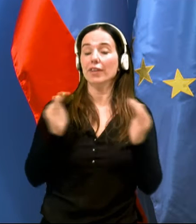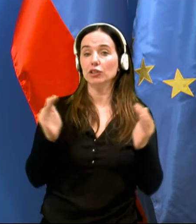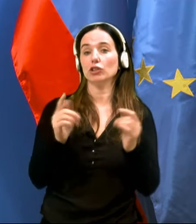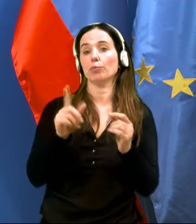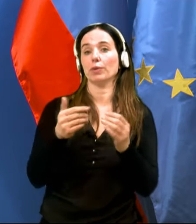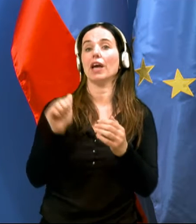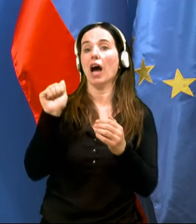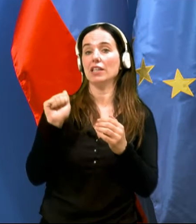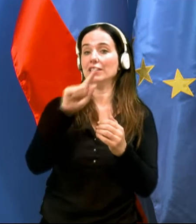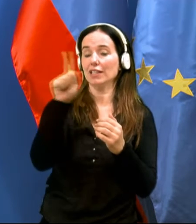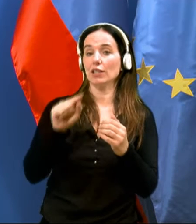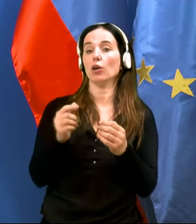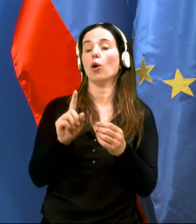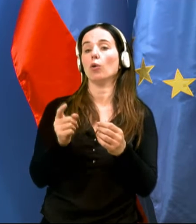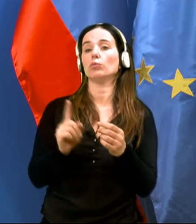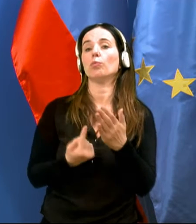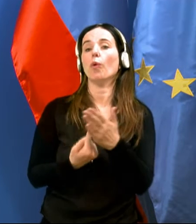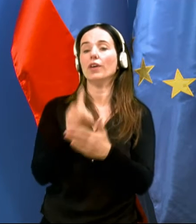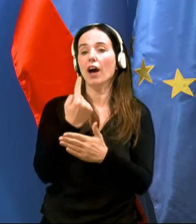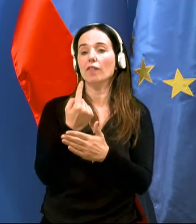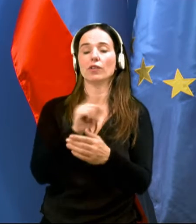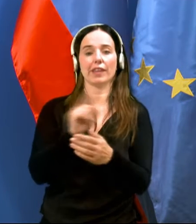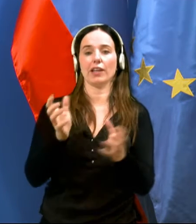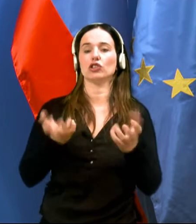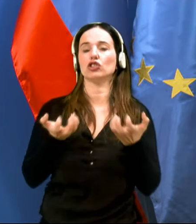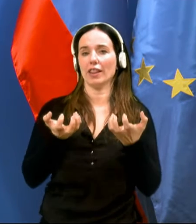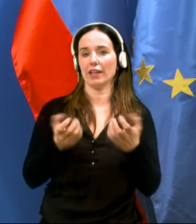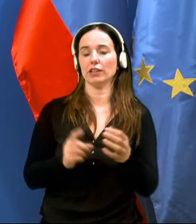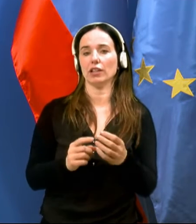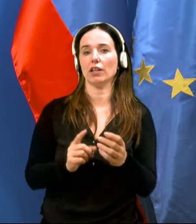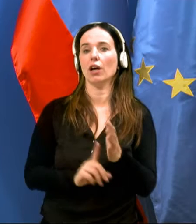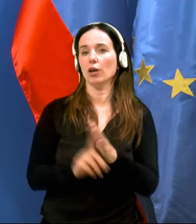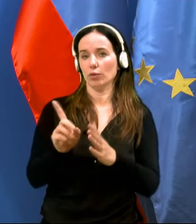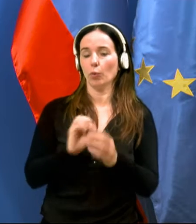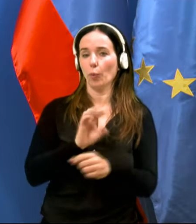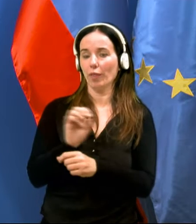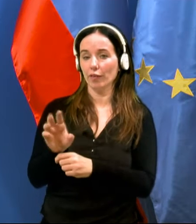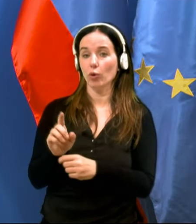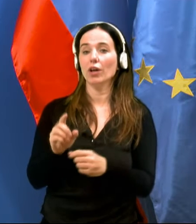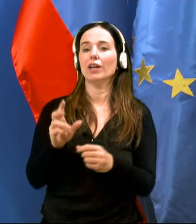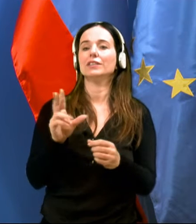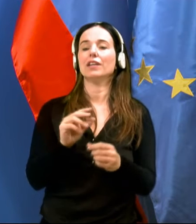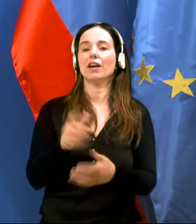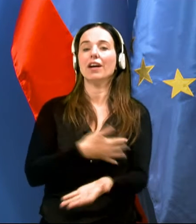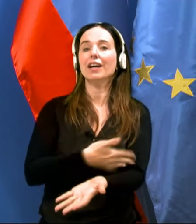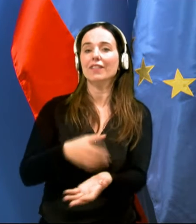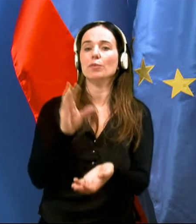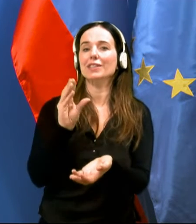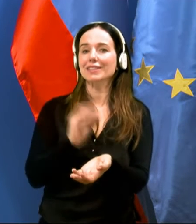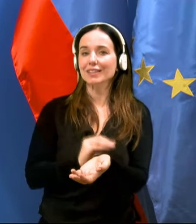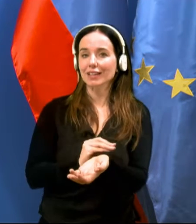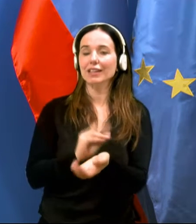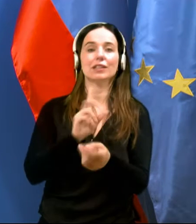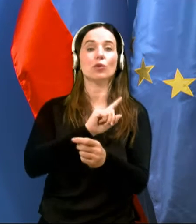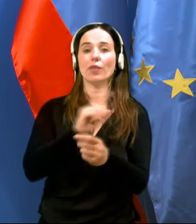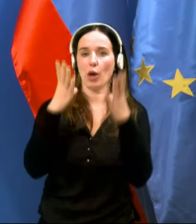od pojava zelo redkih neželjenih učinkov, ki pa so povezane z krvnimi strtki, ki so nekoliko